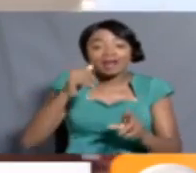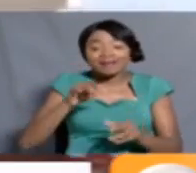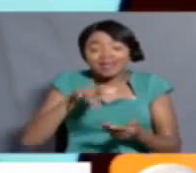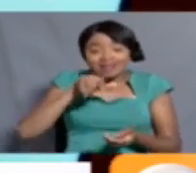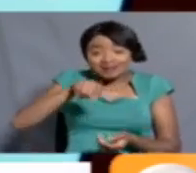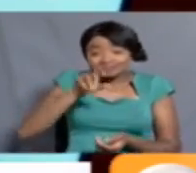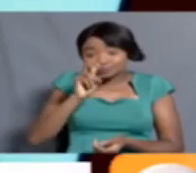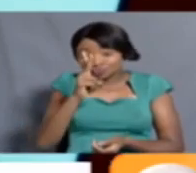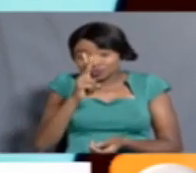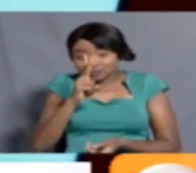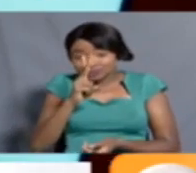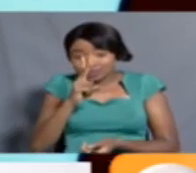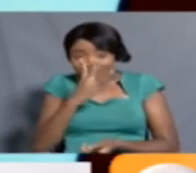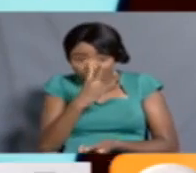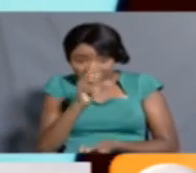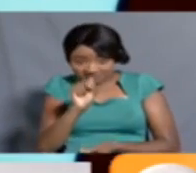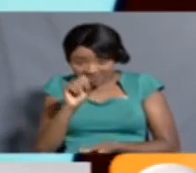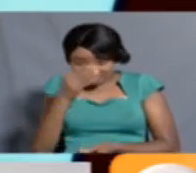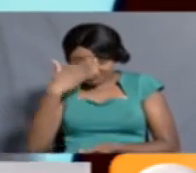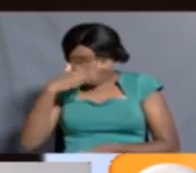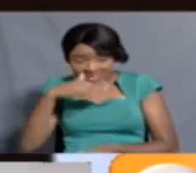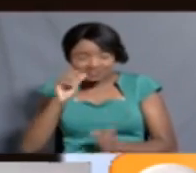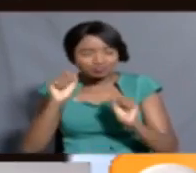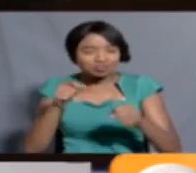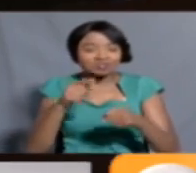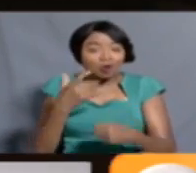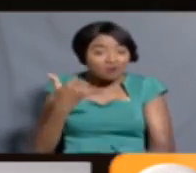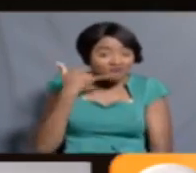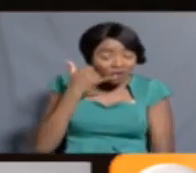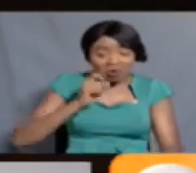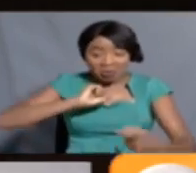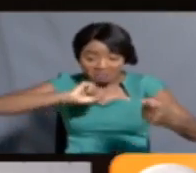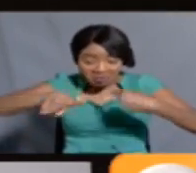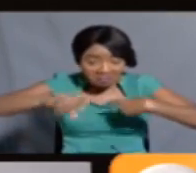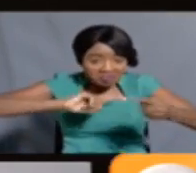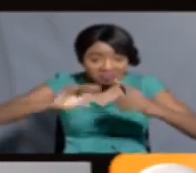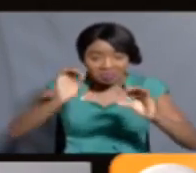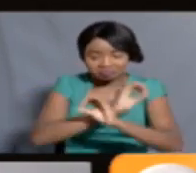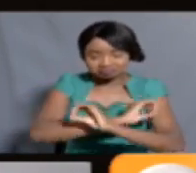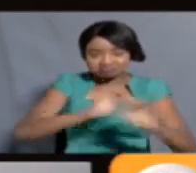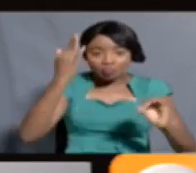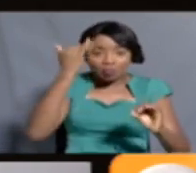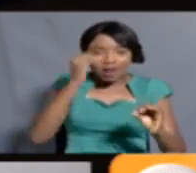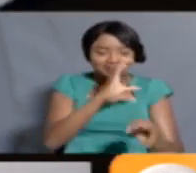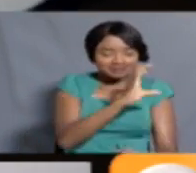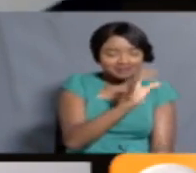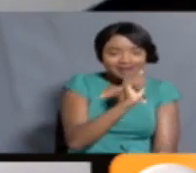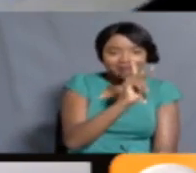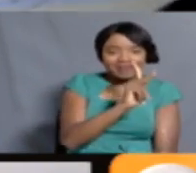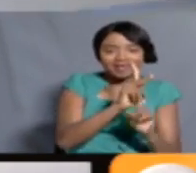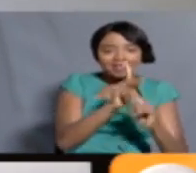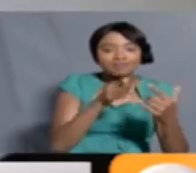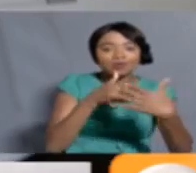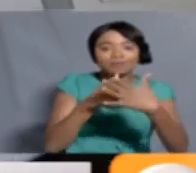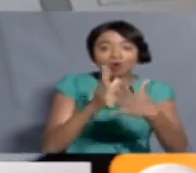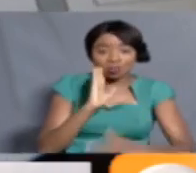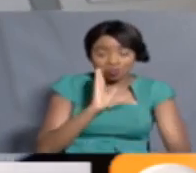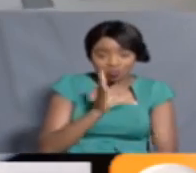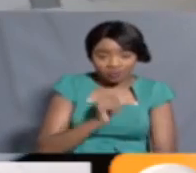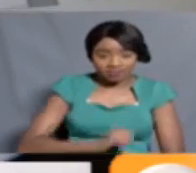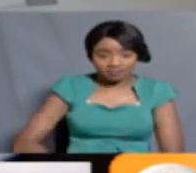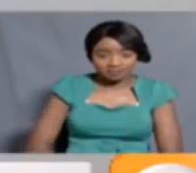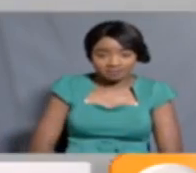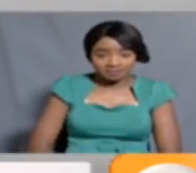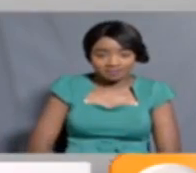huenda ukakosa kutumia simu ya kwe rununu. Kwaani kadi hiyo itazimu wa natume ya mawasiliano. Hii ni kwa mujibua Frances Wangusi,